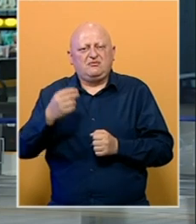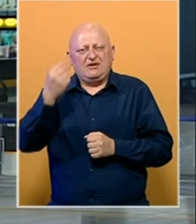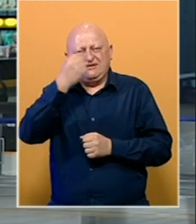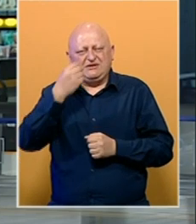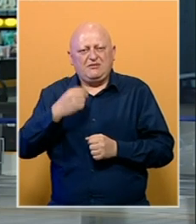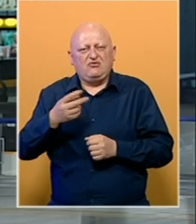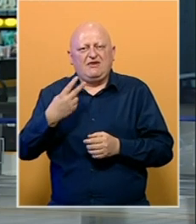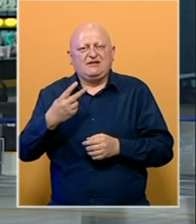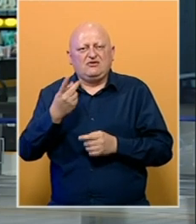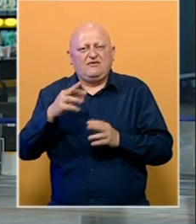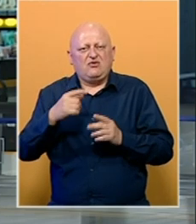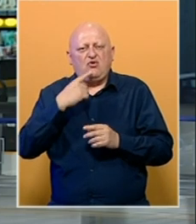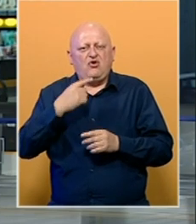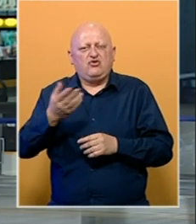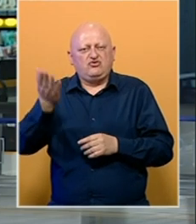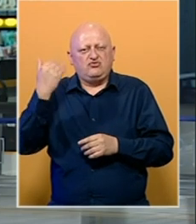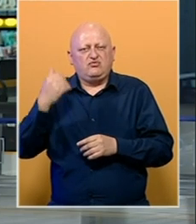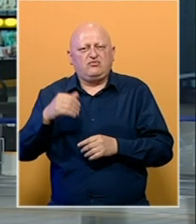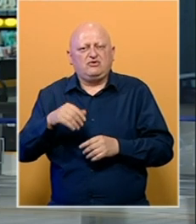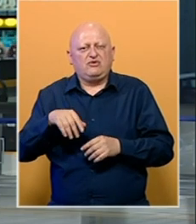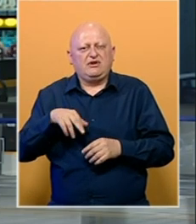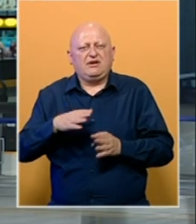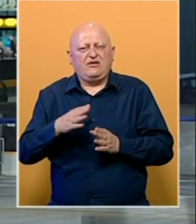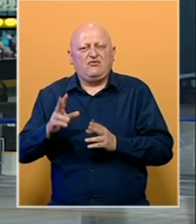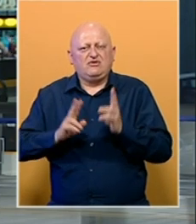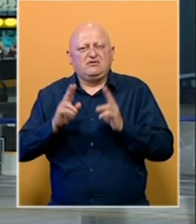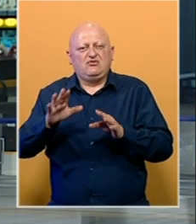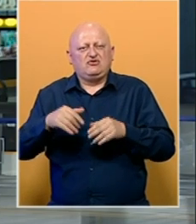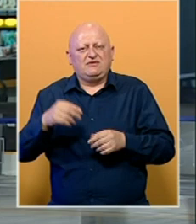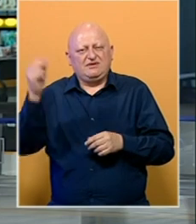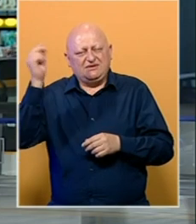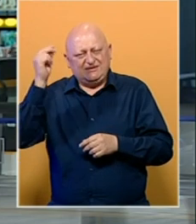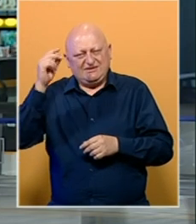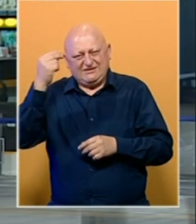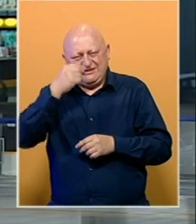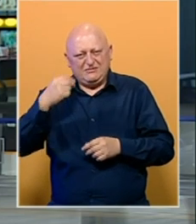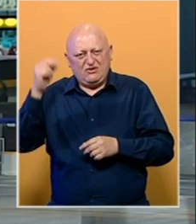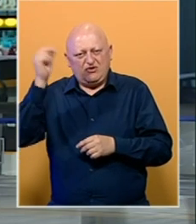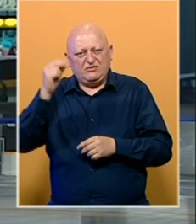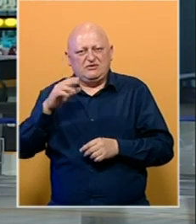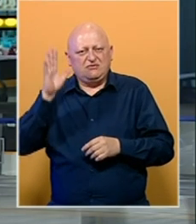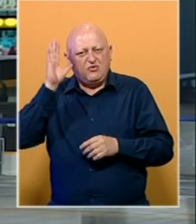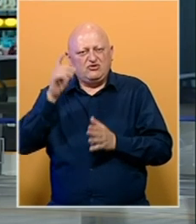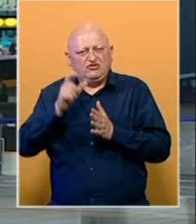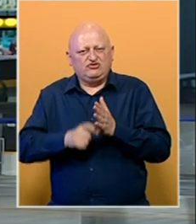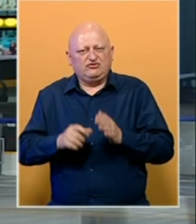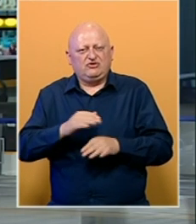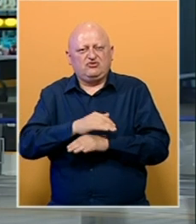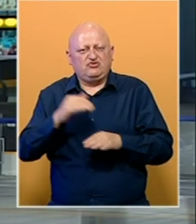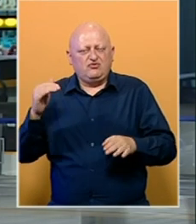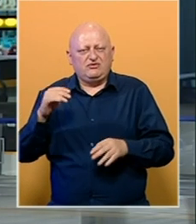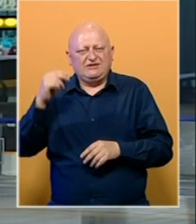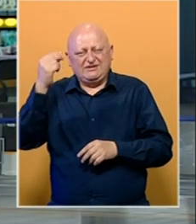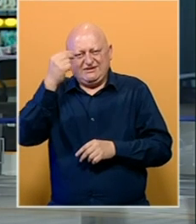zločinima nad Srbima u 20. vijeku, koju su na prethodnoj redovnoj sjednici osvojili i srpski odbornici. Bošnjački članovi Skupštine opštine